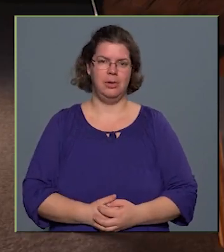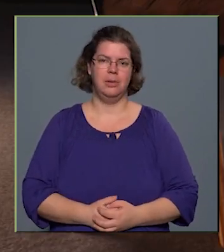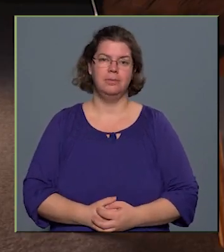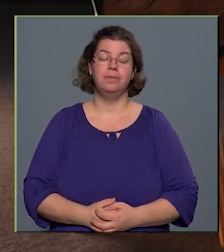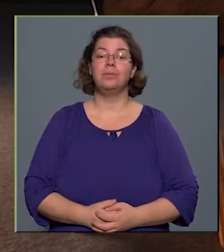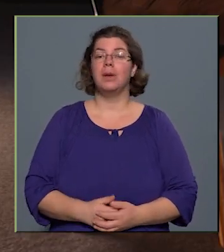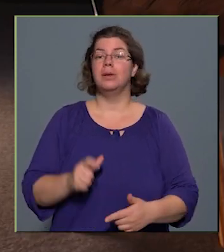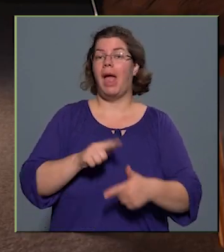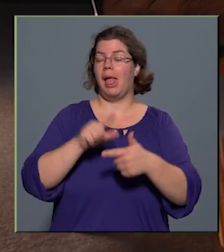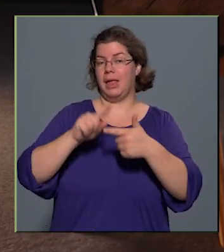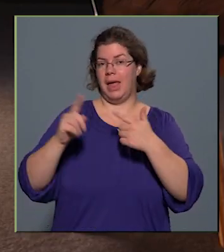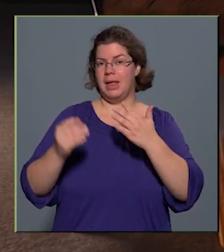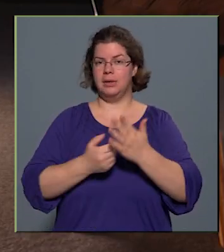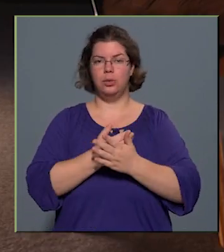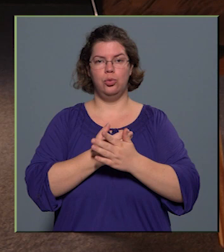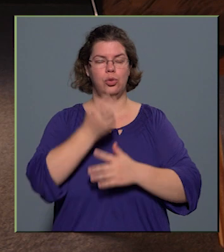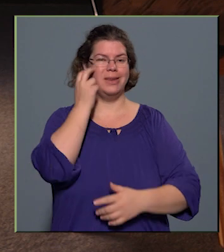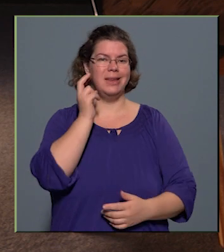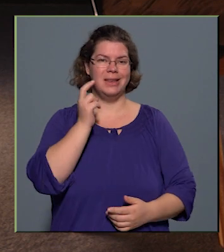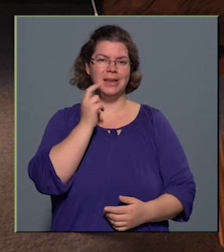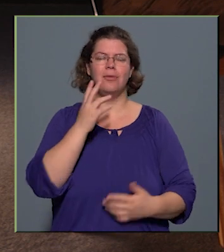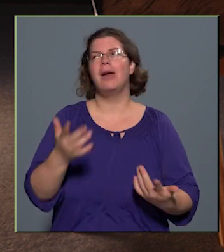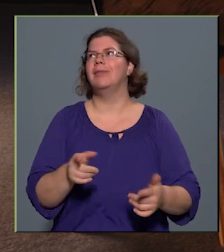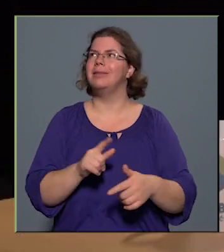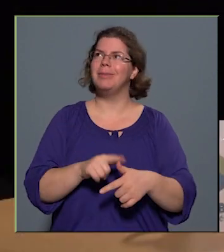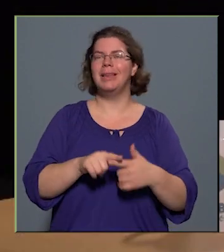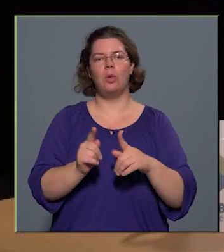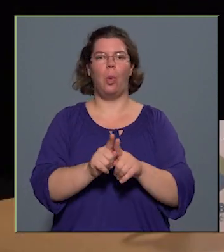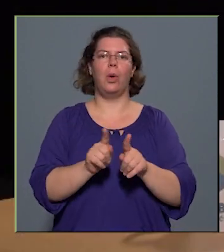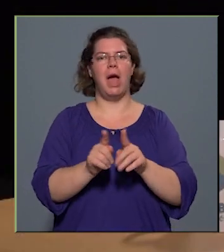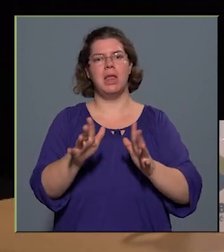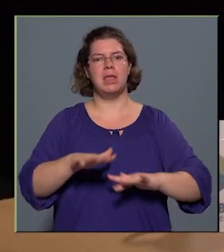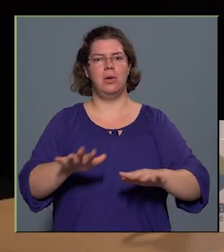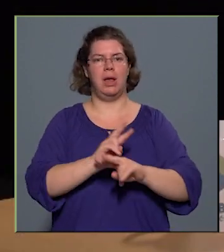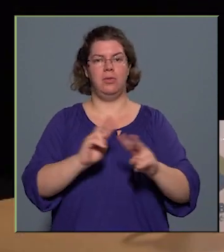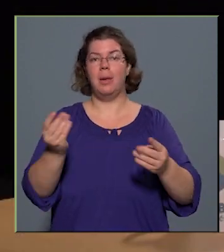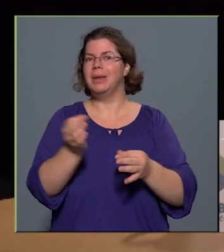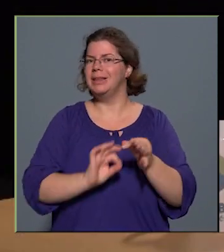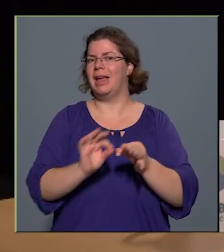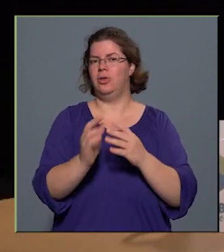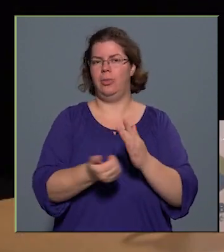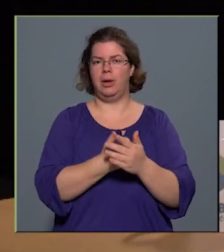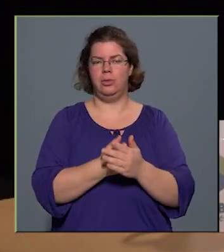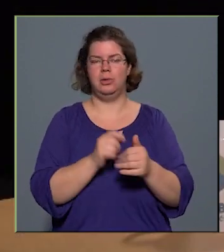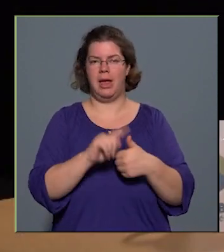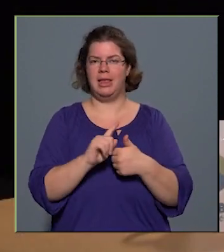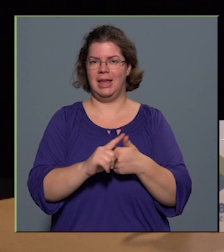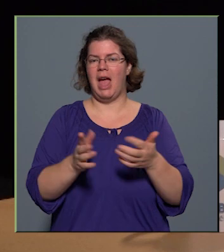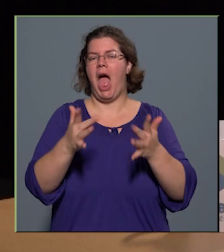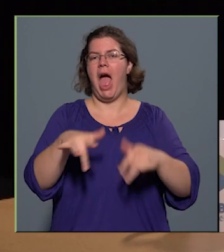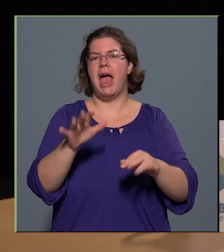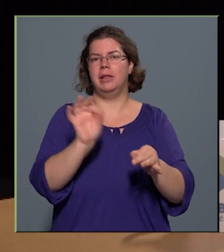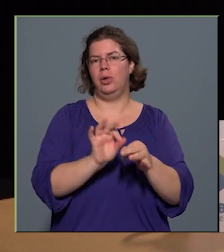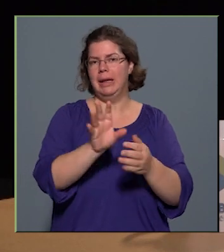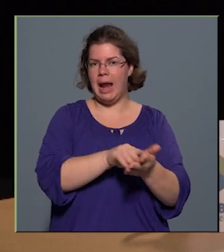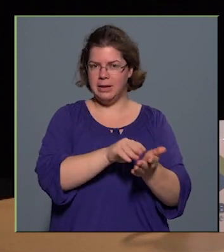Ugye két olyan területünk, ami teljesen megújult, az egyik a helytörténeti